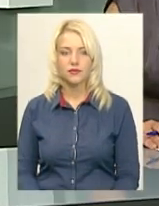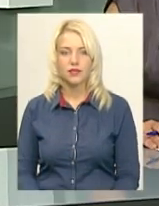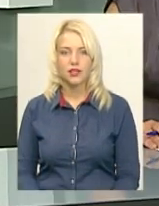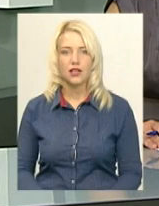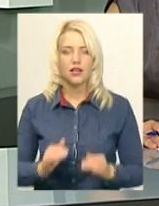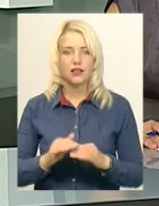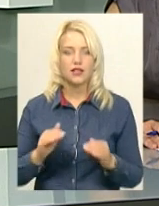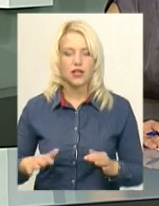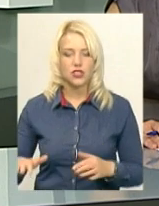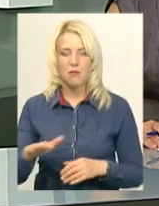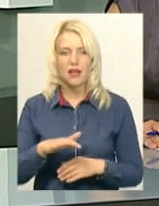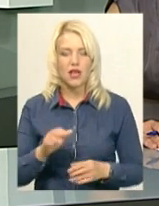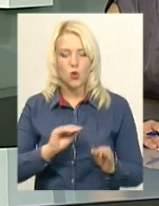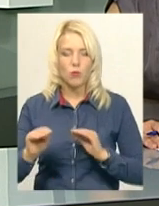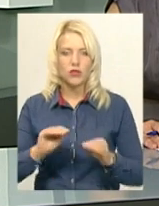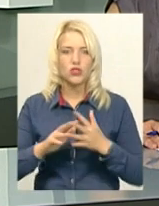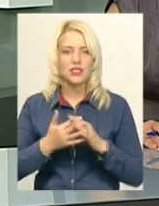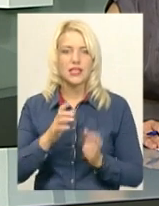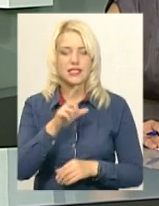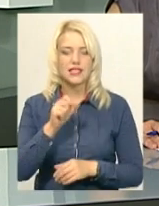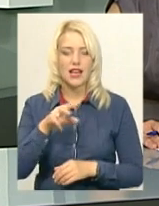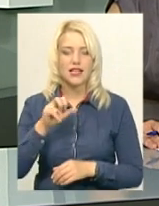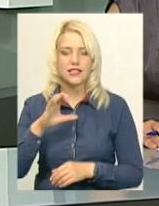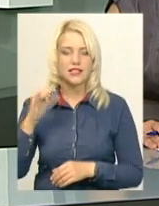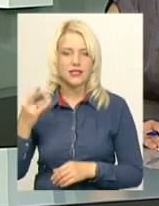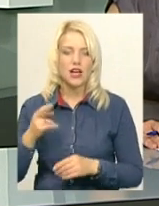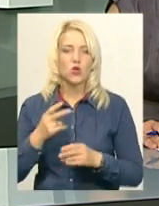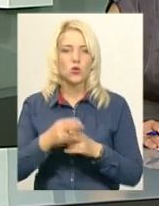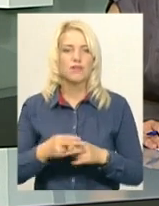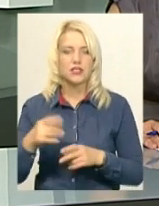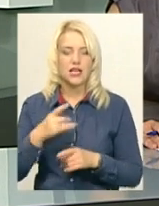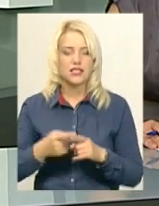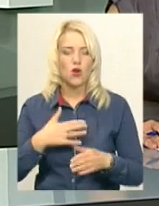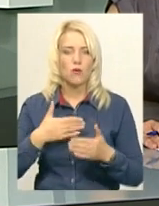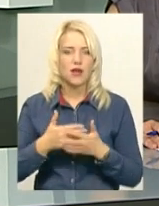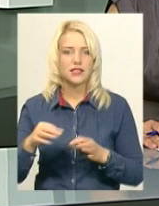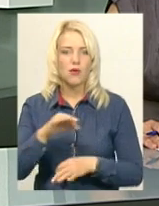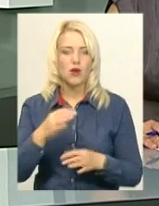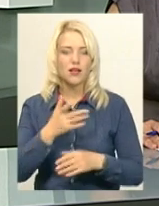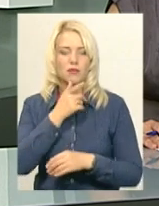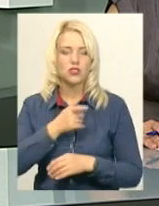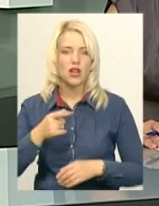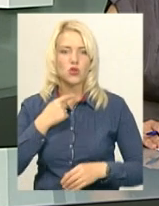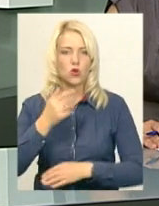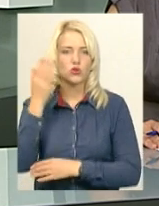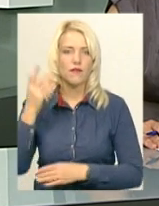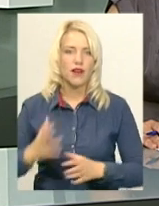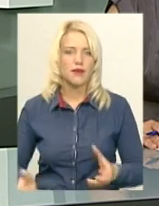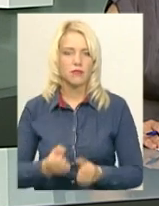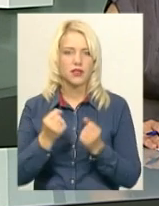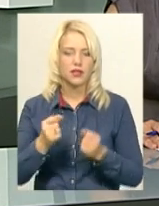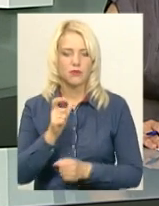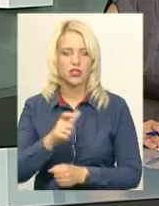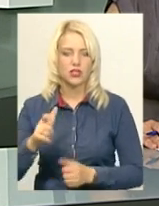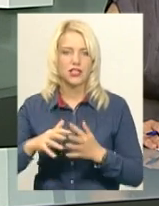Дитячий майданчик облаштовують у селі Залісті Дунаєвецького району. Це громадський проєкт, який під час голосування підтримали жителі села.